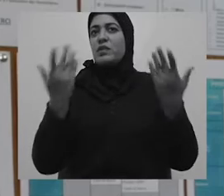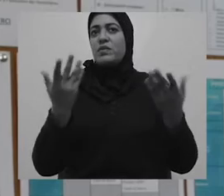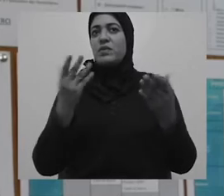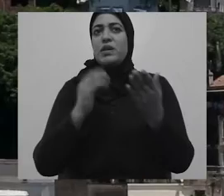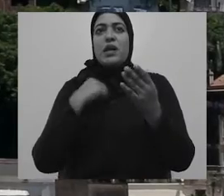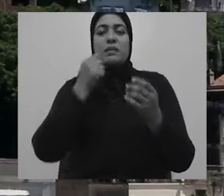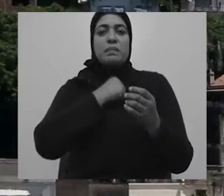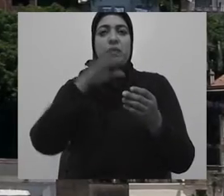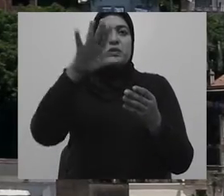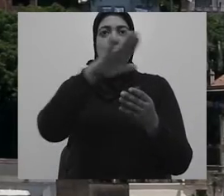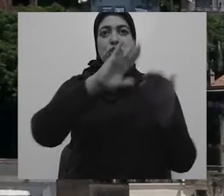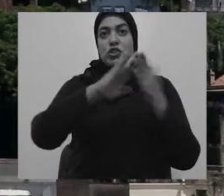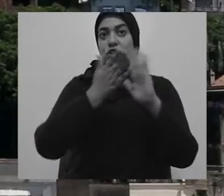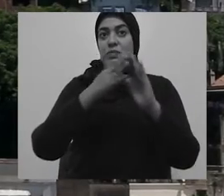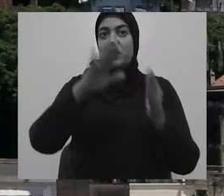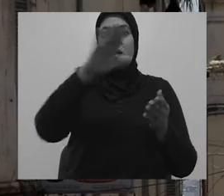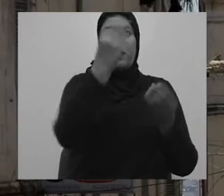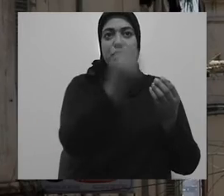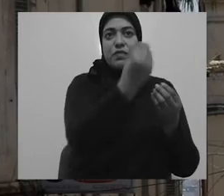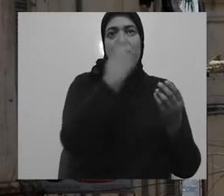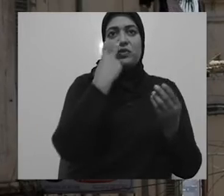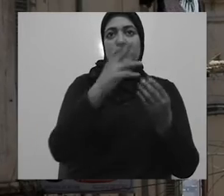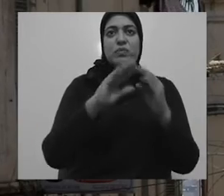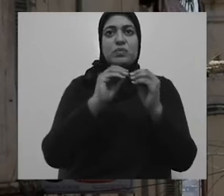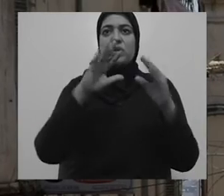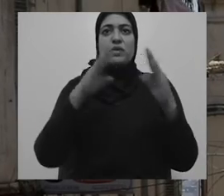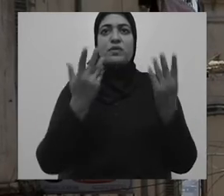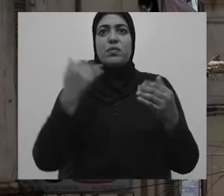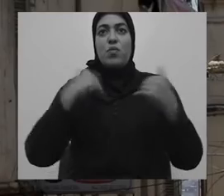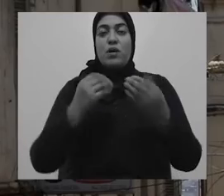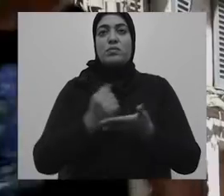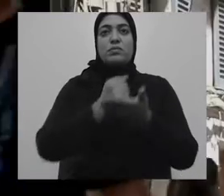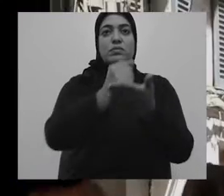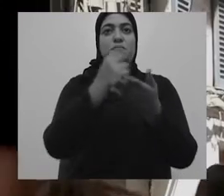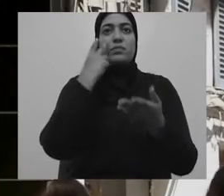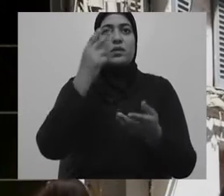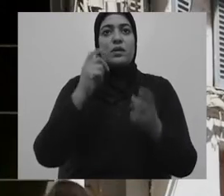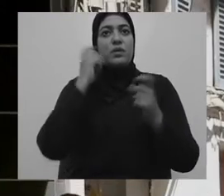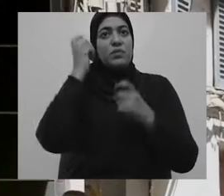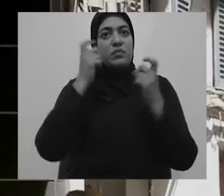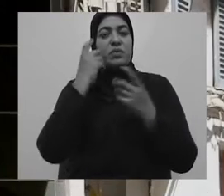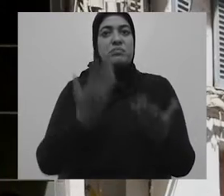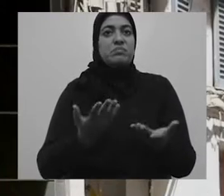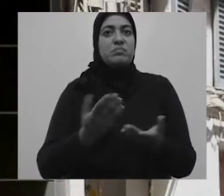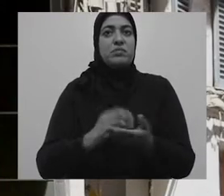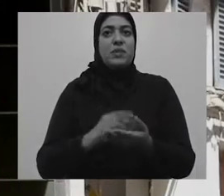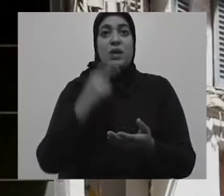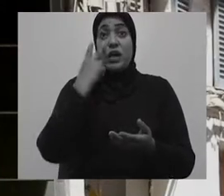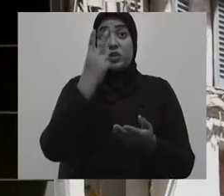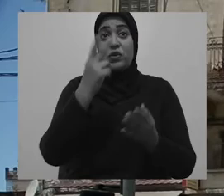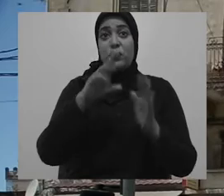en situation sans handicap, quand c'est basé réellement sur ce que ces personnes la vivent et reçoivent comme protection sociale.